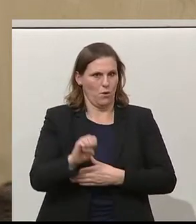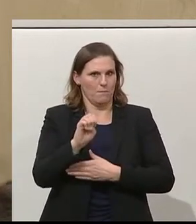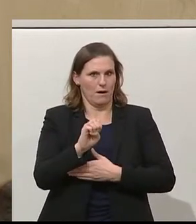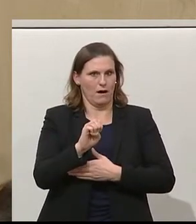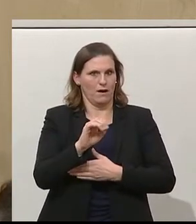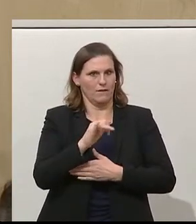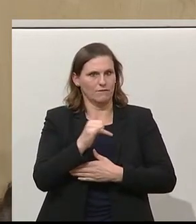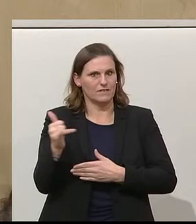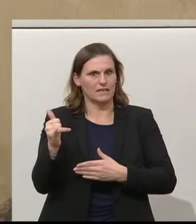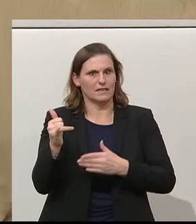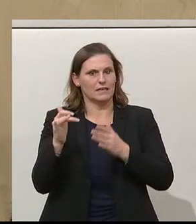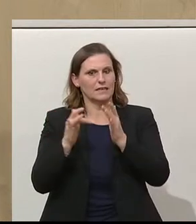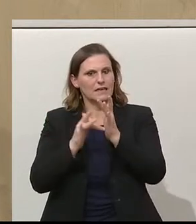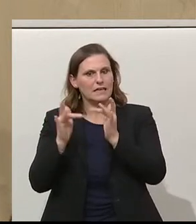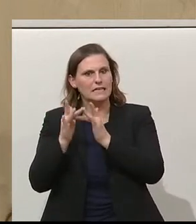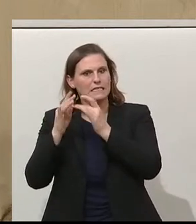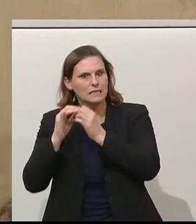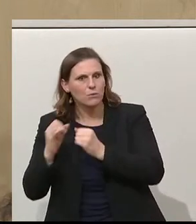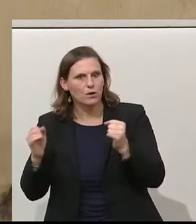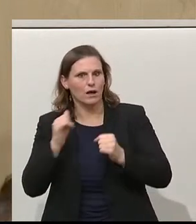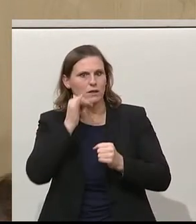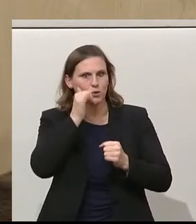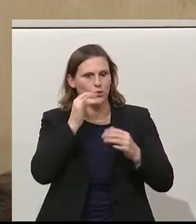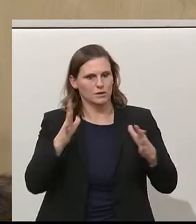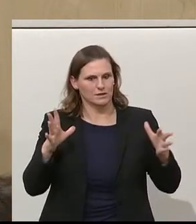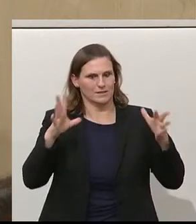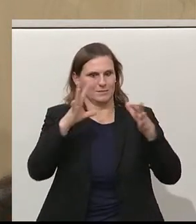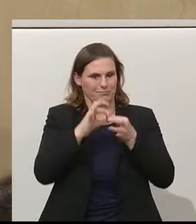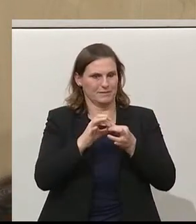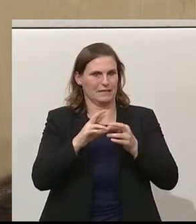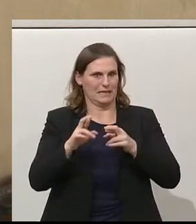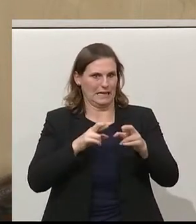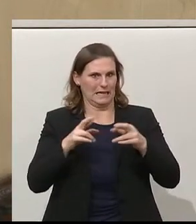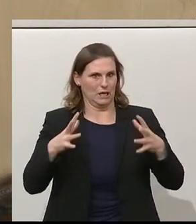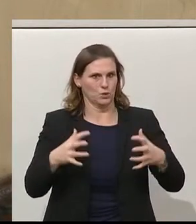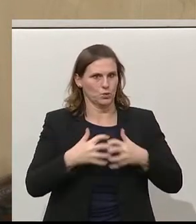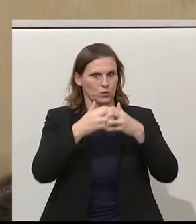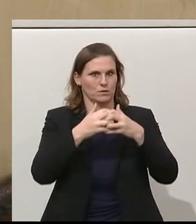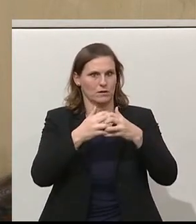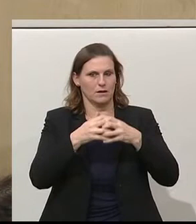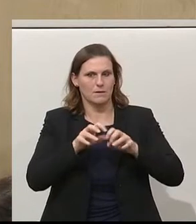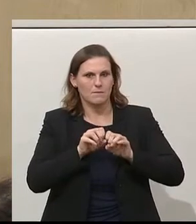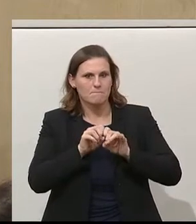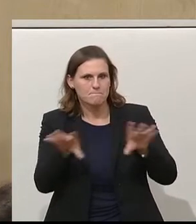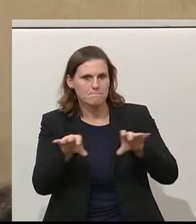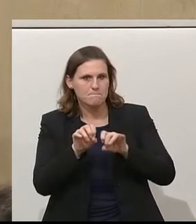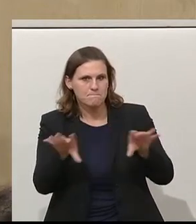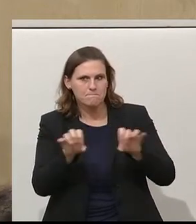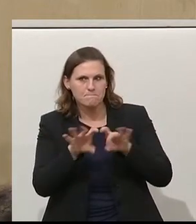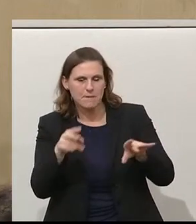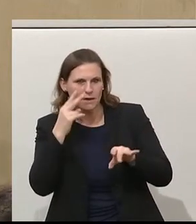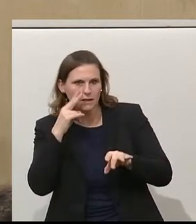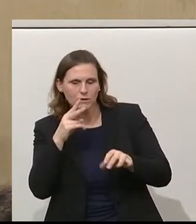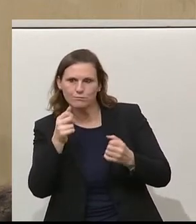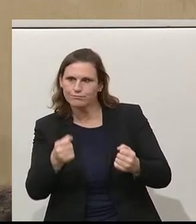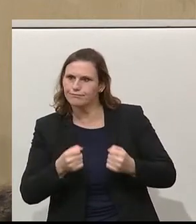Christdemokraten und Grüne gemeinsam eine Bundesregierung bilden. Und das mediale Echo auf diese Zusammenarbeit ist